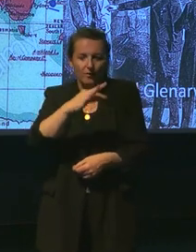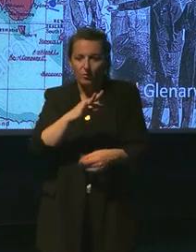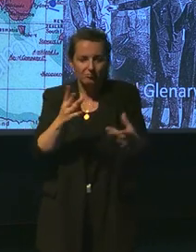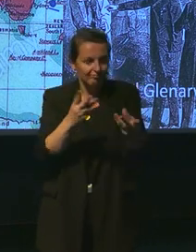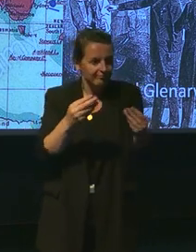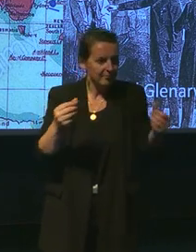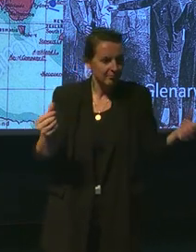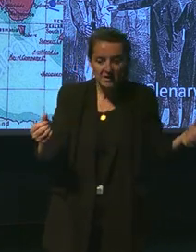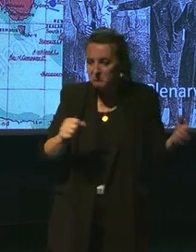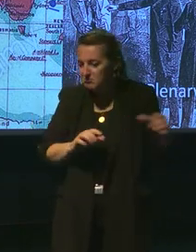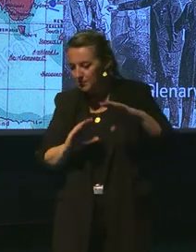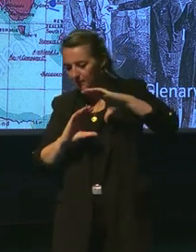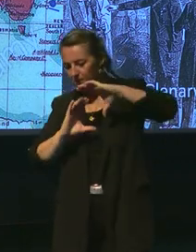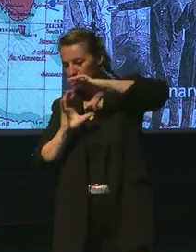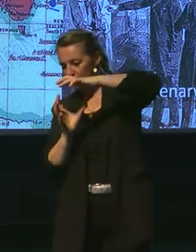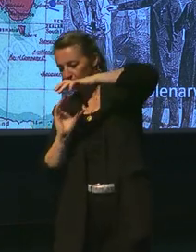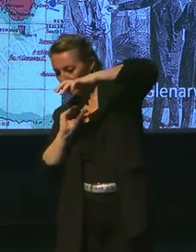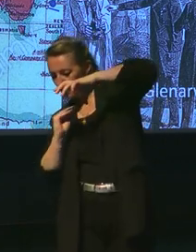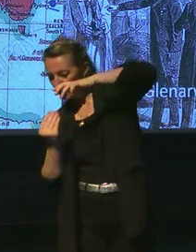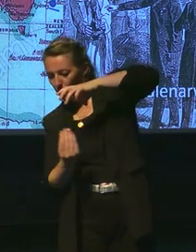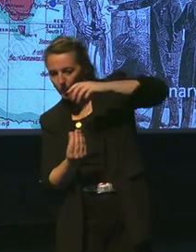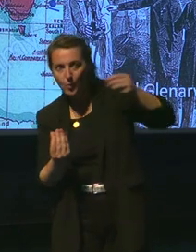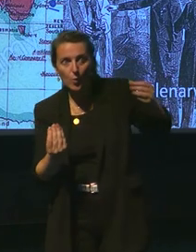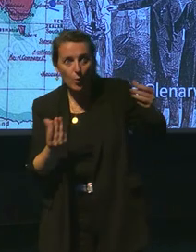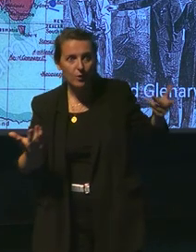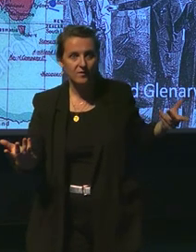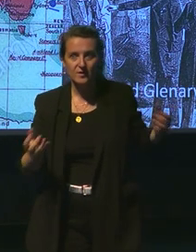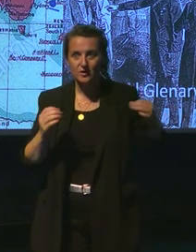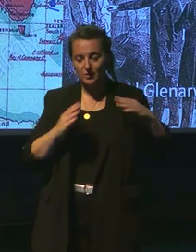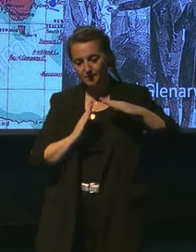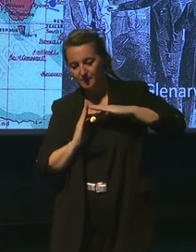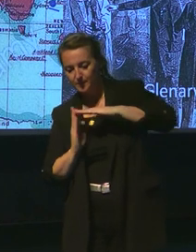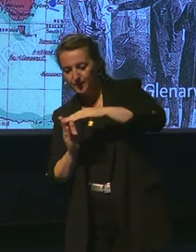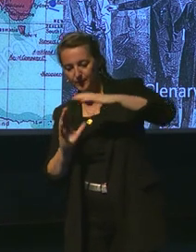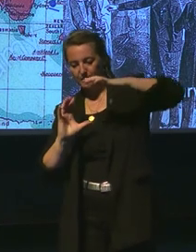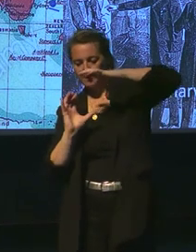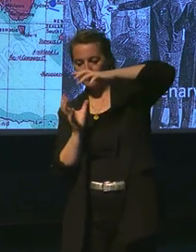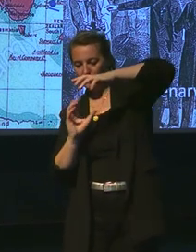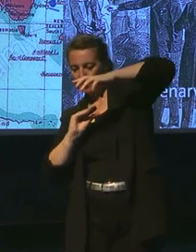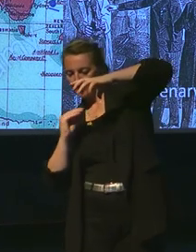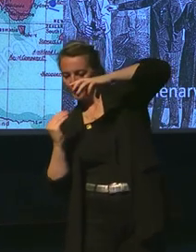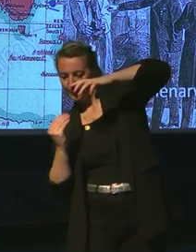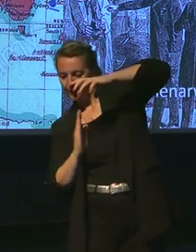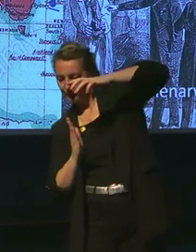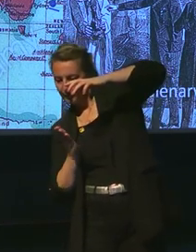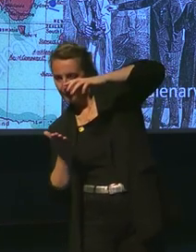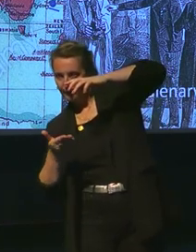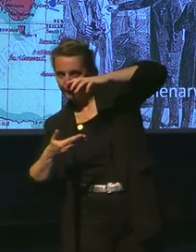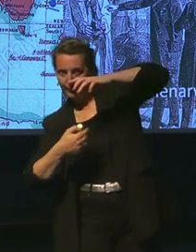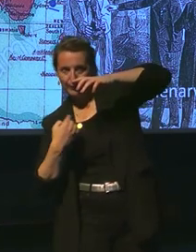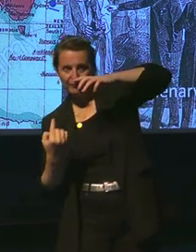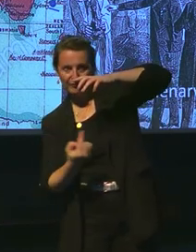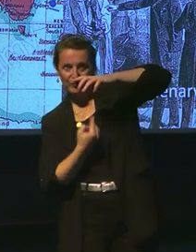37e degré de l'attitude sud, ce qui va nous amener à franchir pratiquement à faire le tour du globe autour du 37e degré de l'attitude sud.